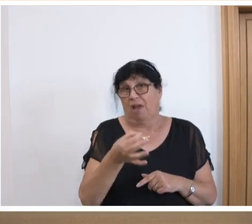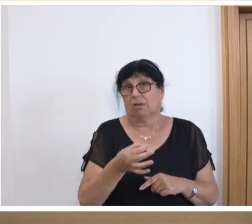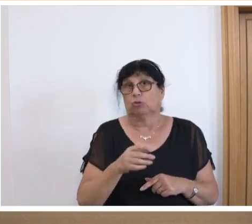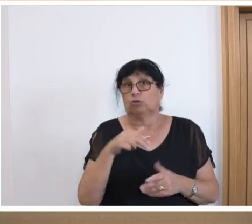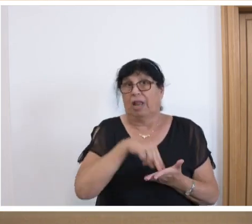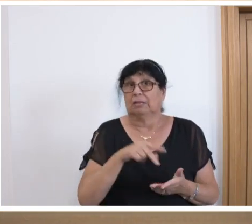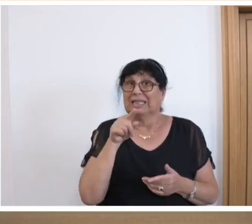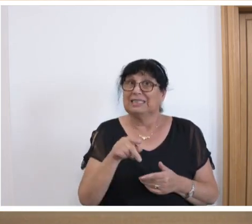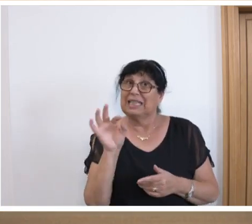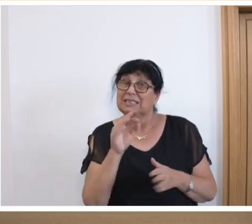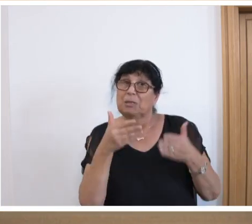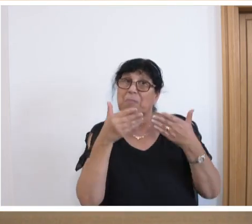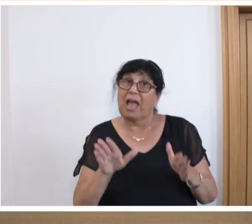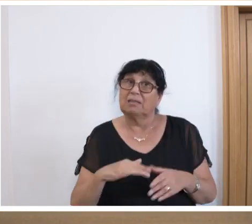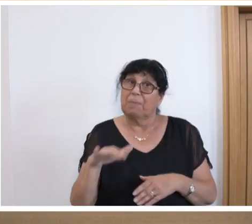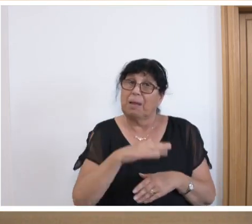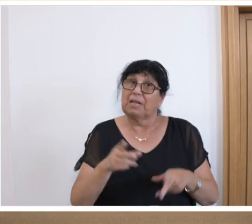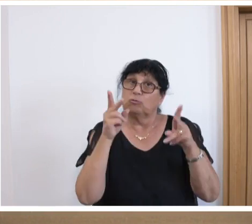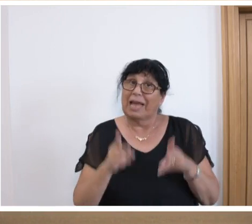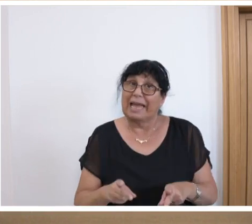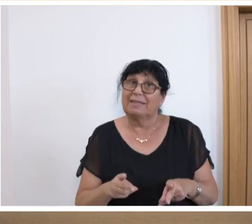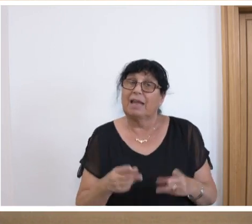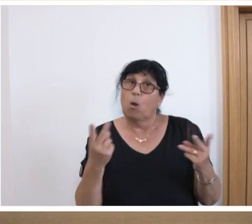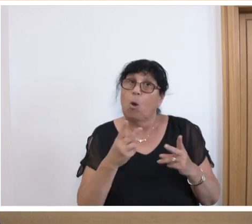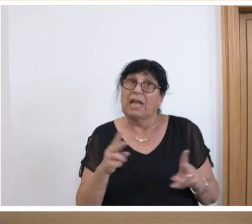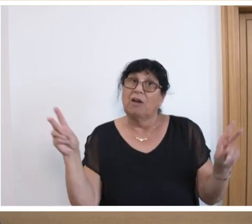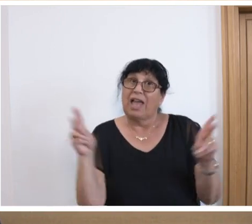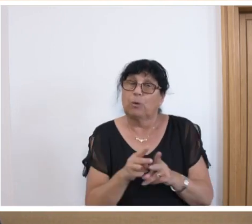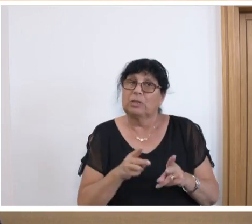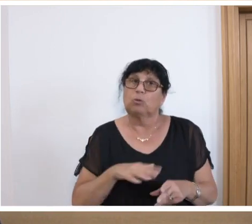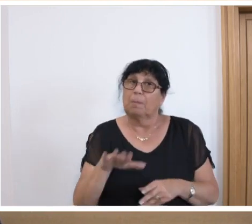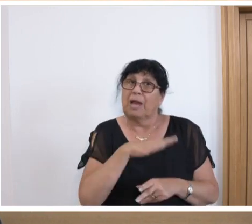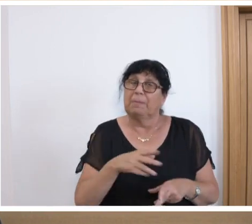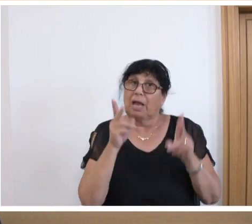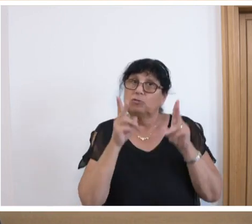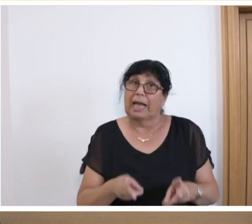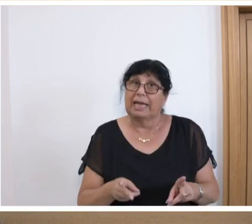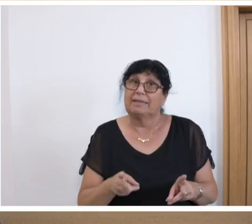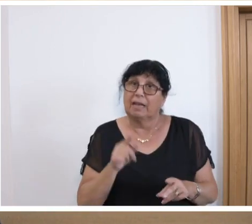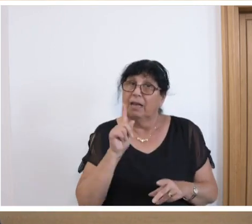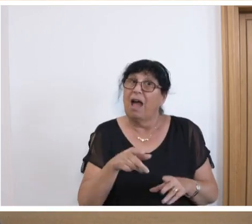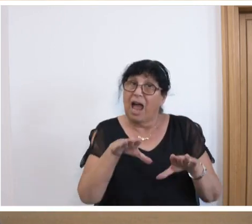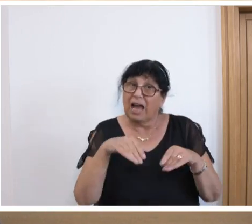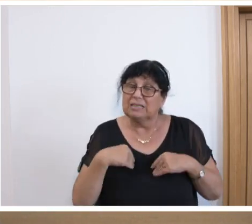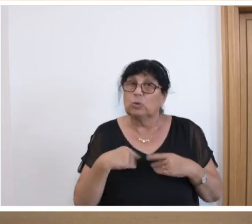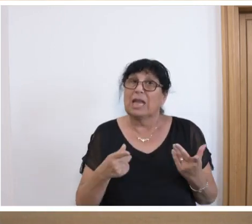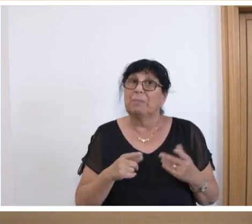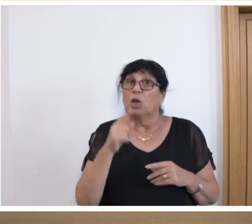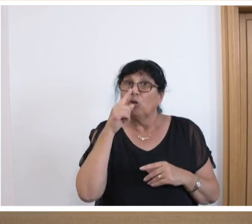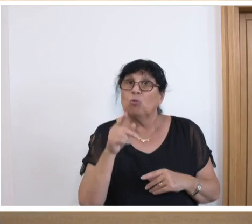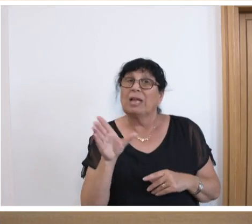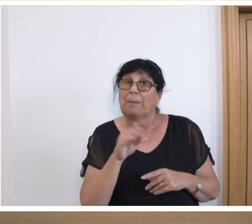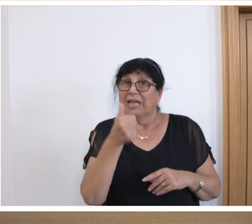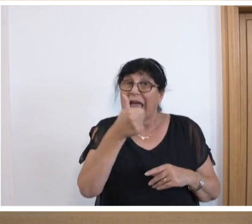also bereit, parlamentarische Rechte bzw. die Verkürzung von parlamentarischen Rechten in Kauf zu nehmen, nur damit